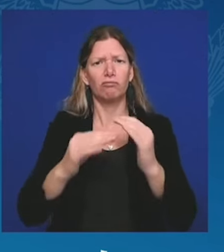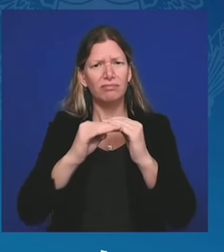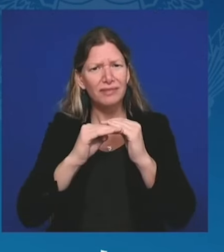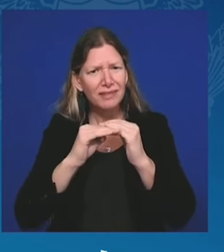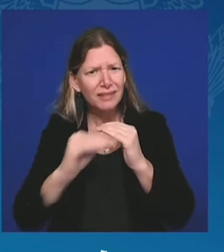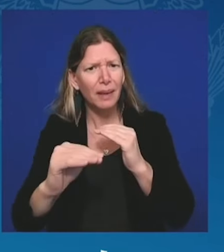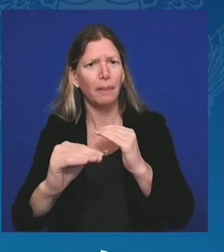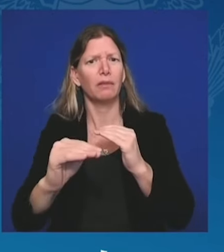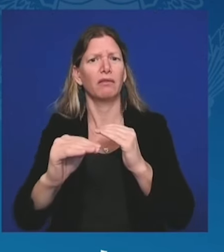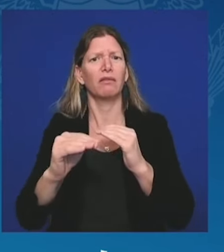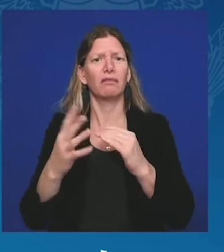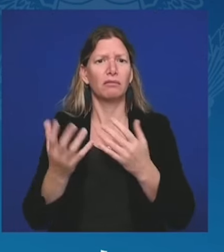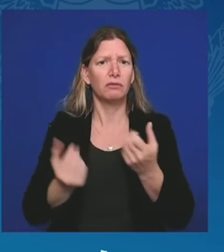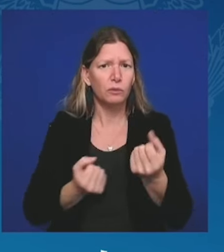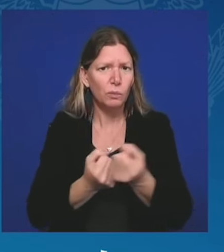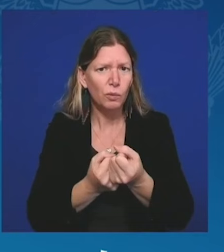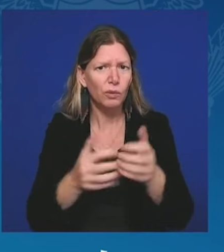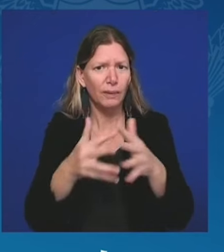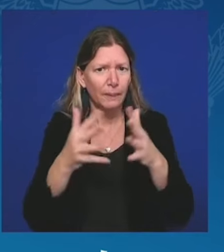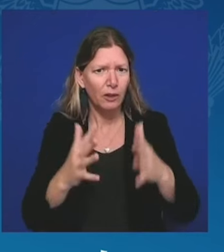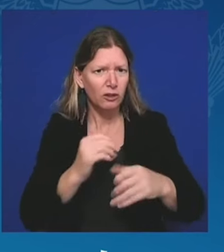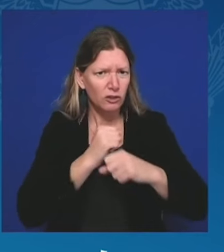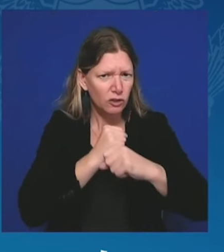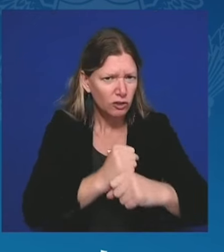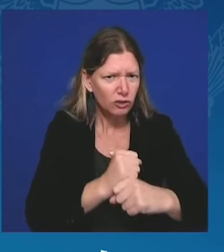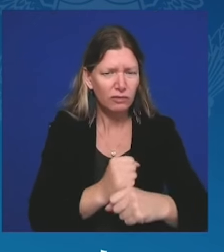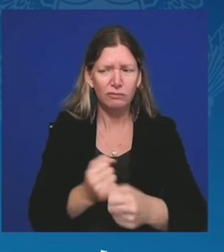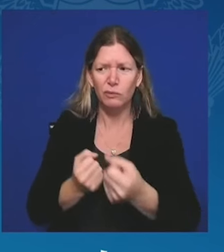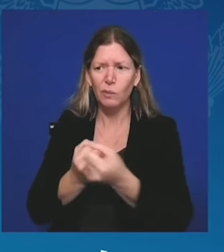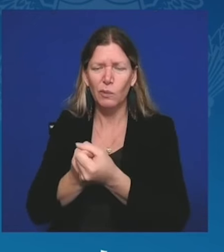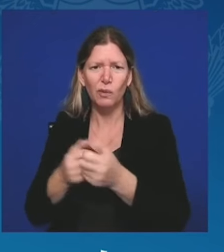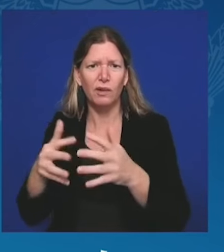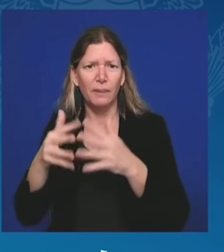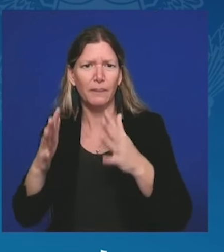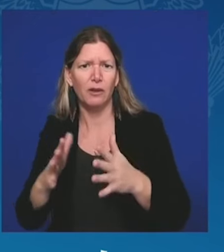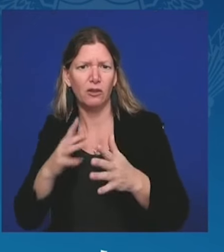A gdy są zagrożone gdziekolwiek, są zagrożone wszędzie.